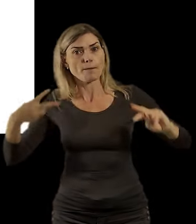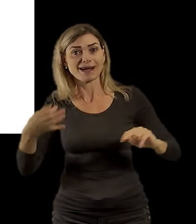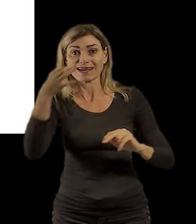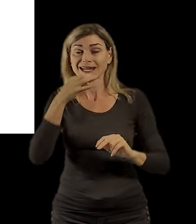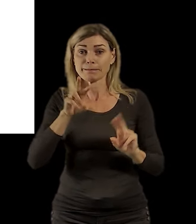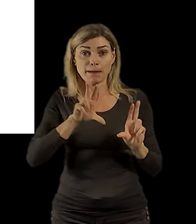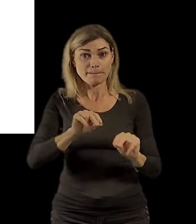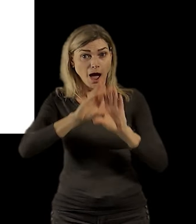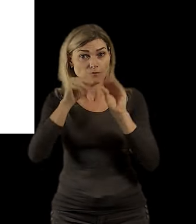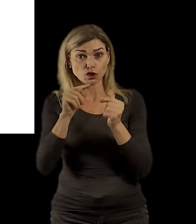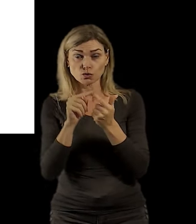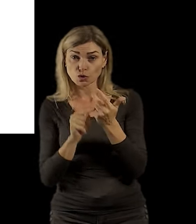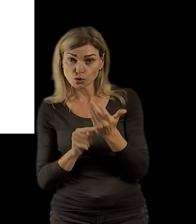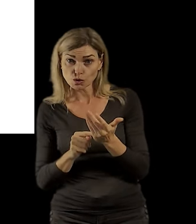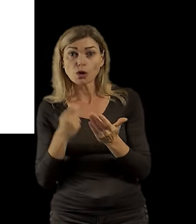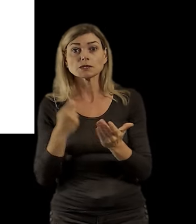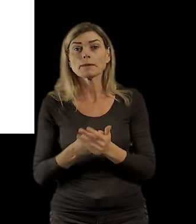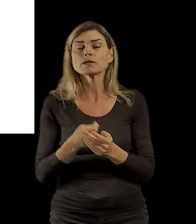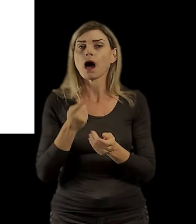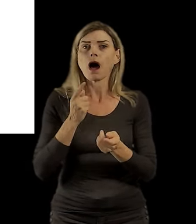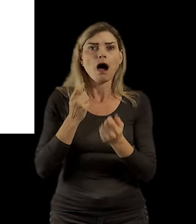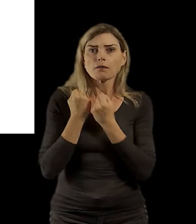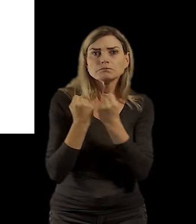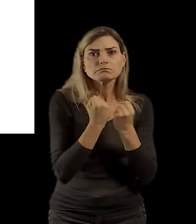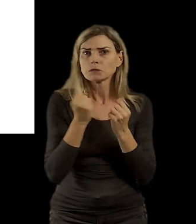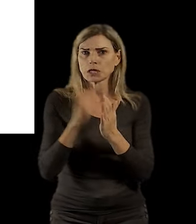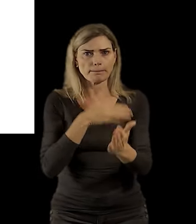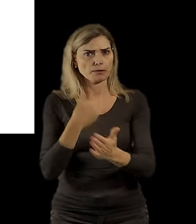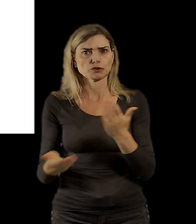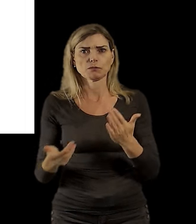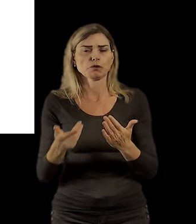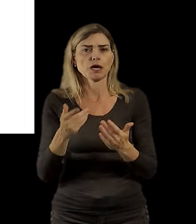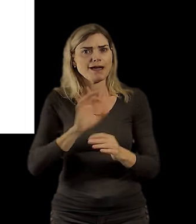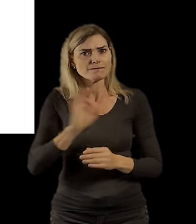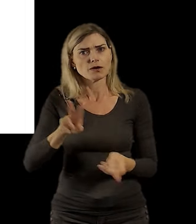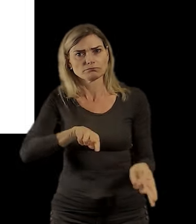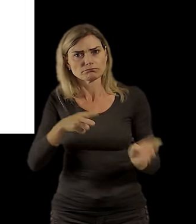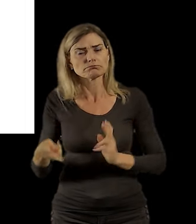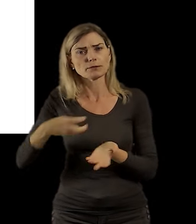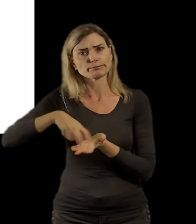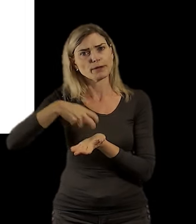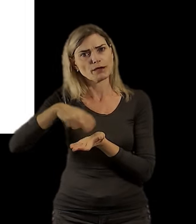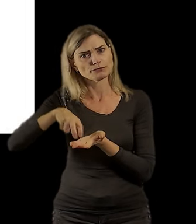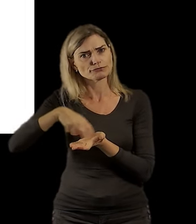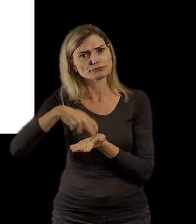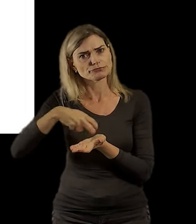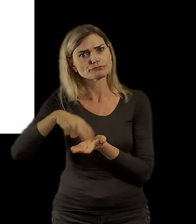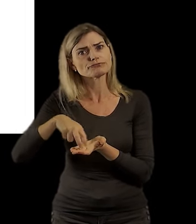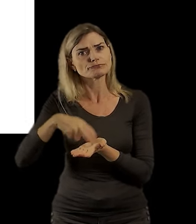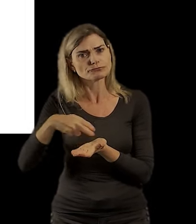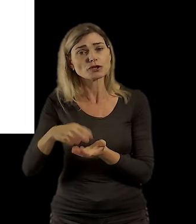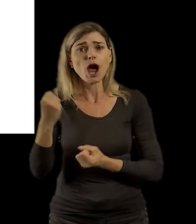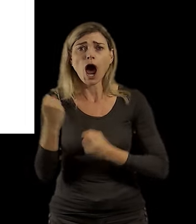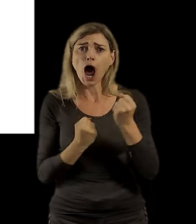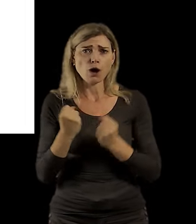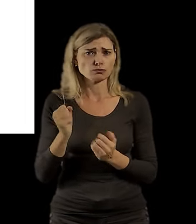využíváte tu dopravu pěší a cyklot, to znamená nemotorovou a potom veřejnou, vzdílenou a ty auta úplně nejméně,